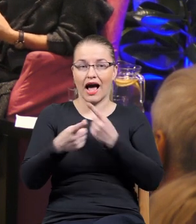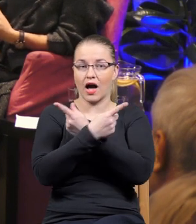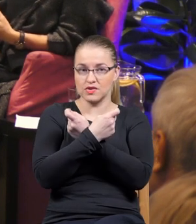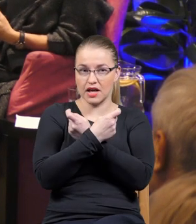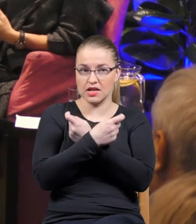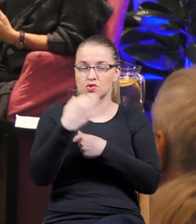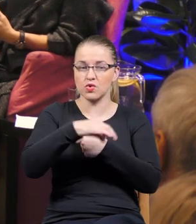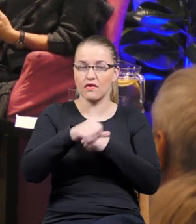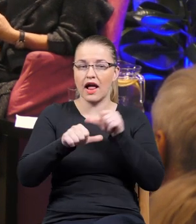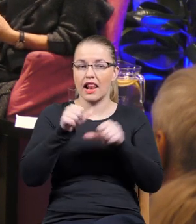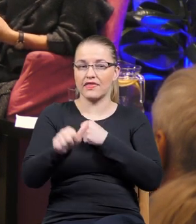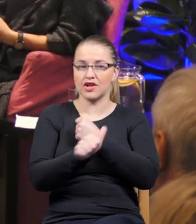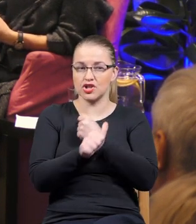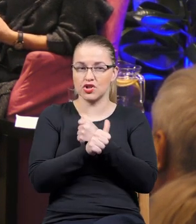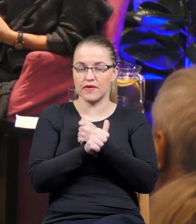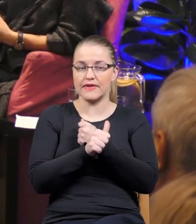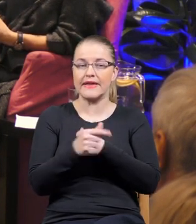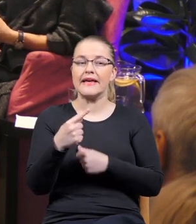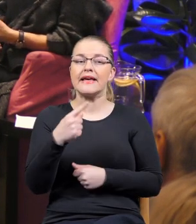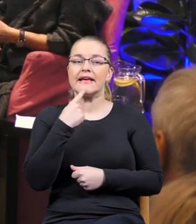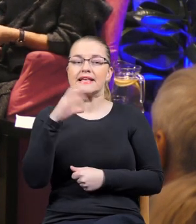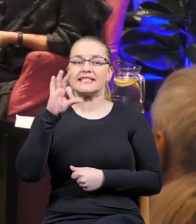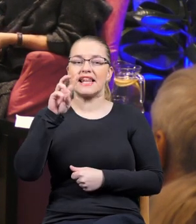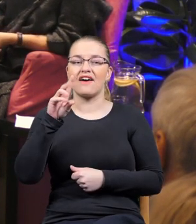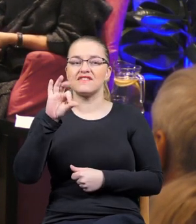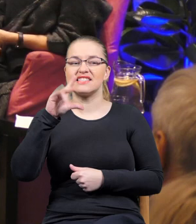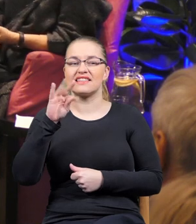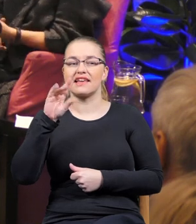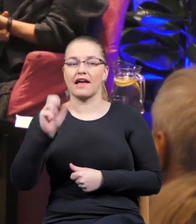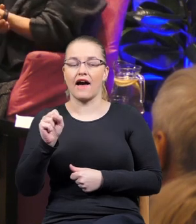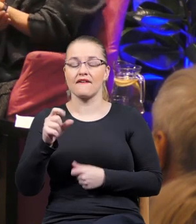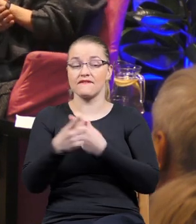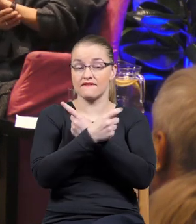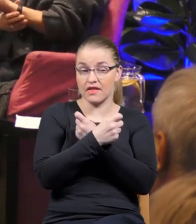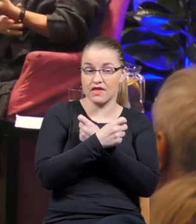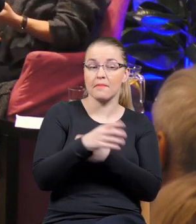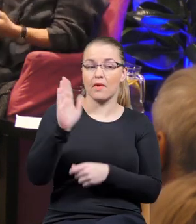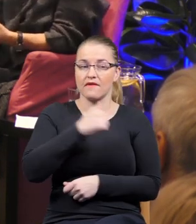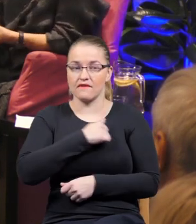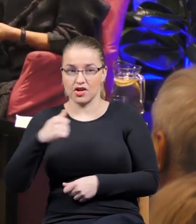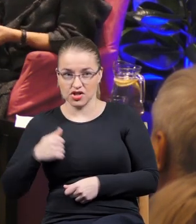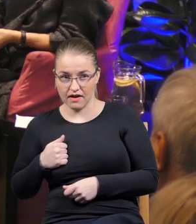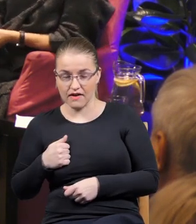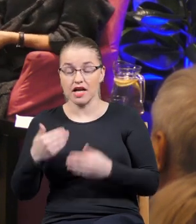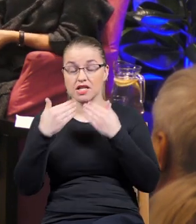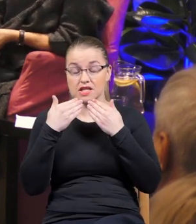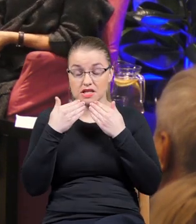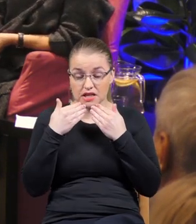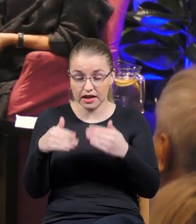Studiował w latach 60. slawistykę, najpierw w Wiedniu, potem w Warszawie. Dzięki temu na przykład te lata